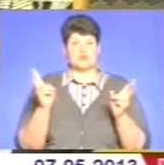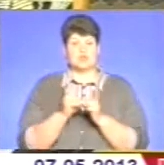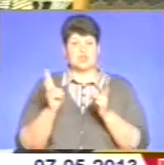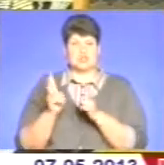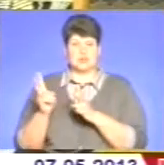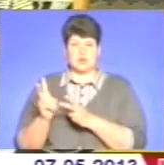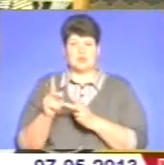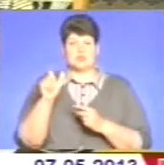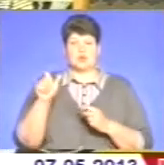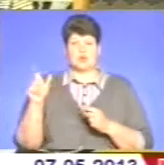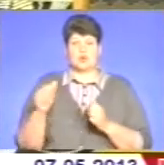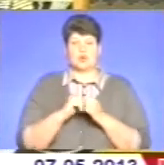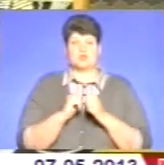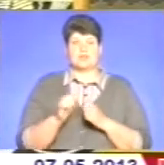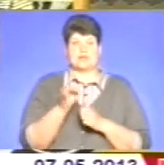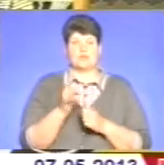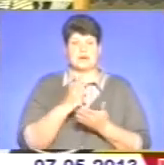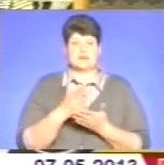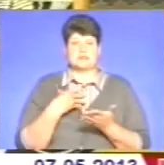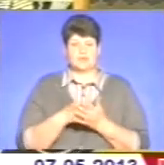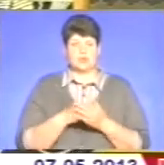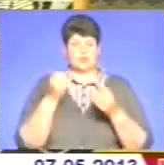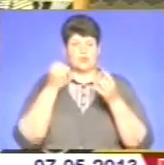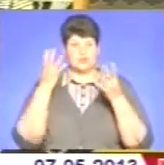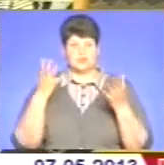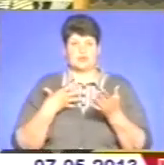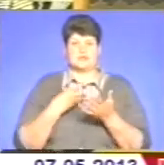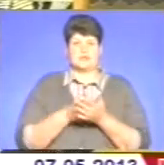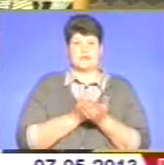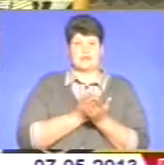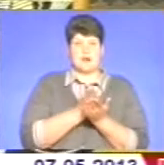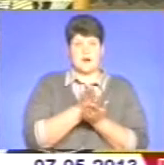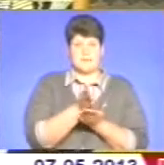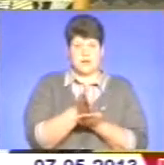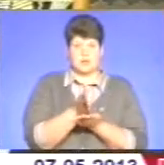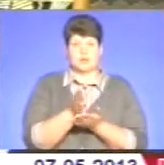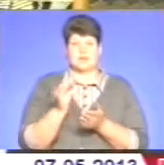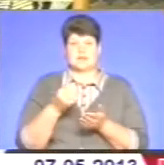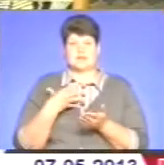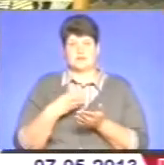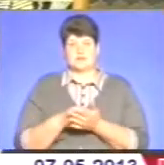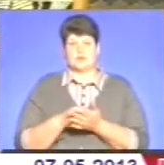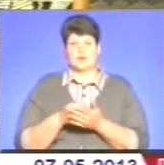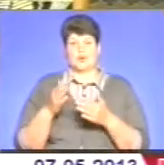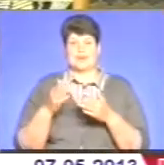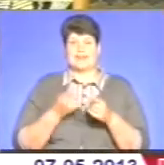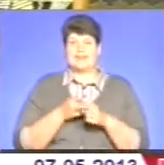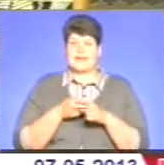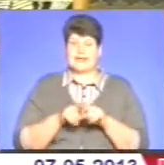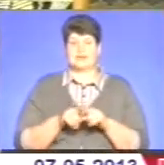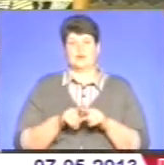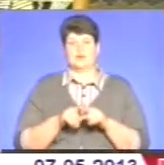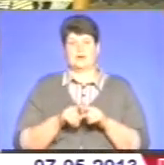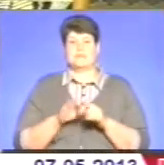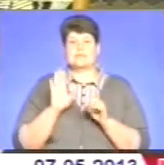люди, фактично кожен регіон має свою культуру і свій напрямок, і свою руку, техніку свою, навіть